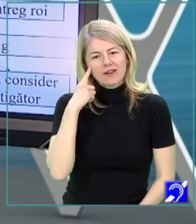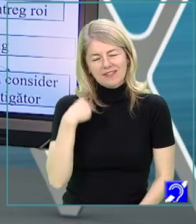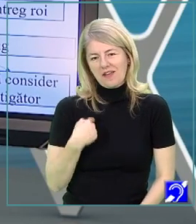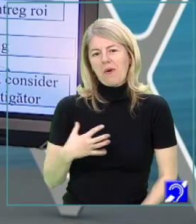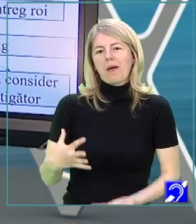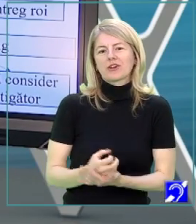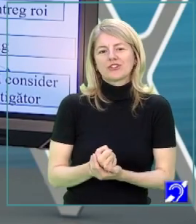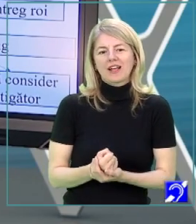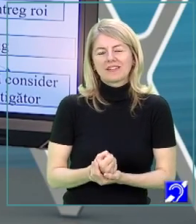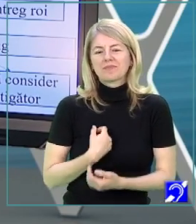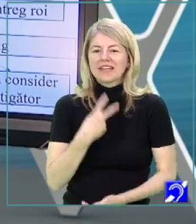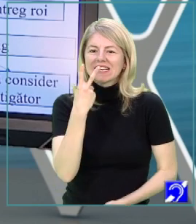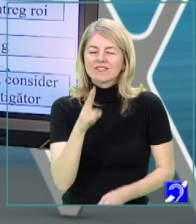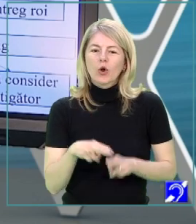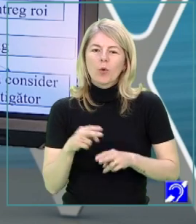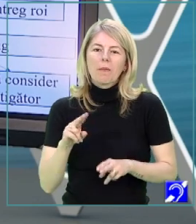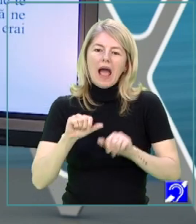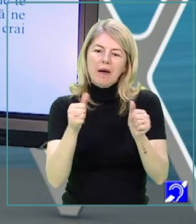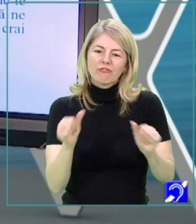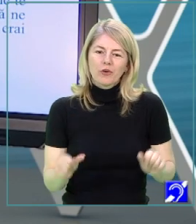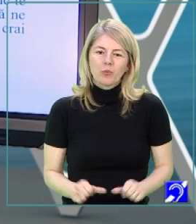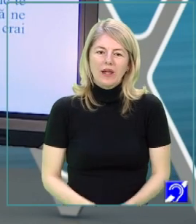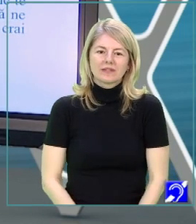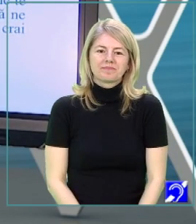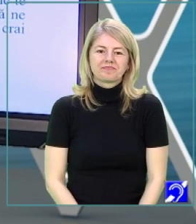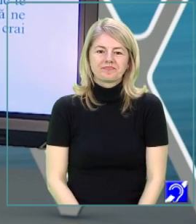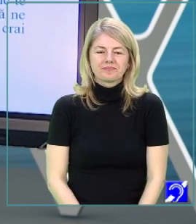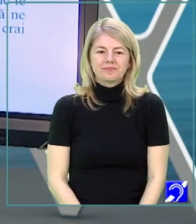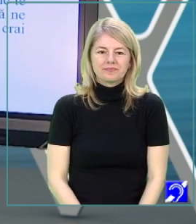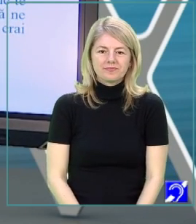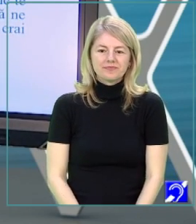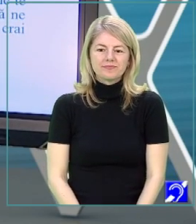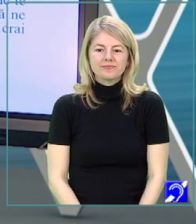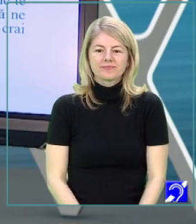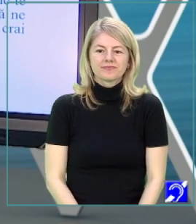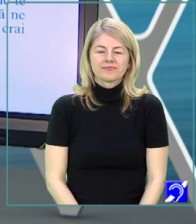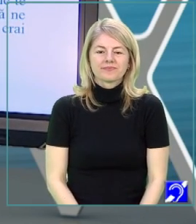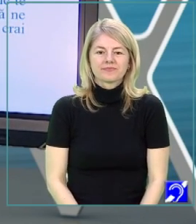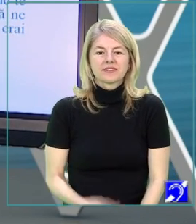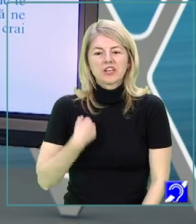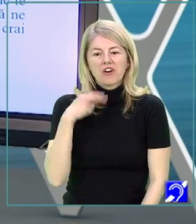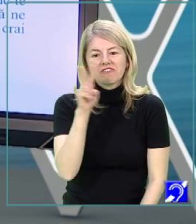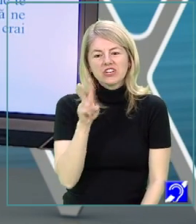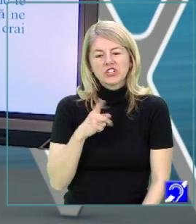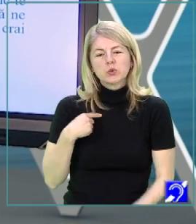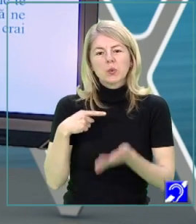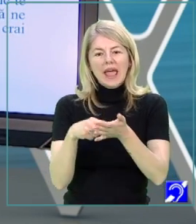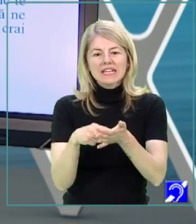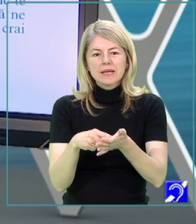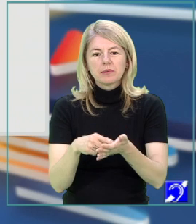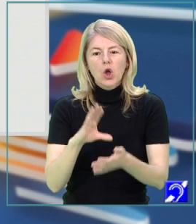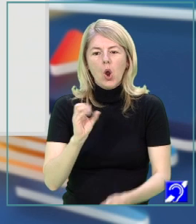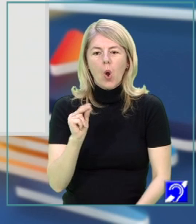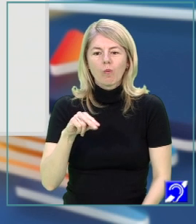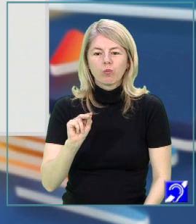câștigător. Să vedem cum am formulat, cum am îmbinat aceste idei. Vă citesc un exemplu de